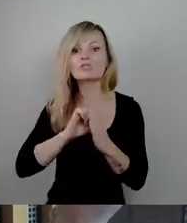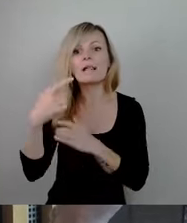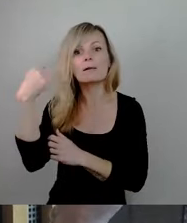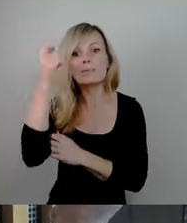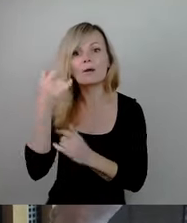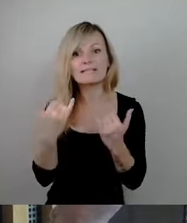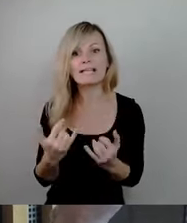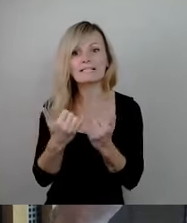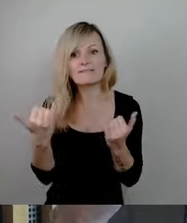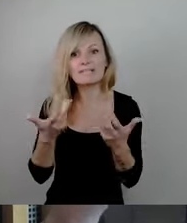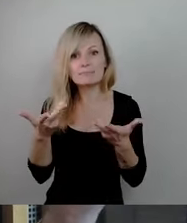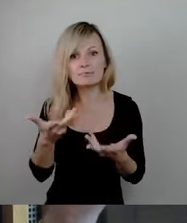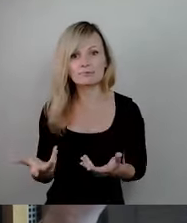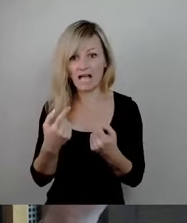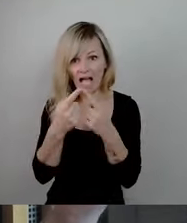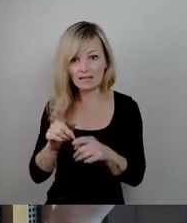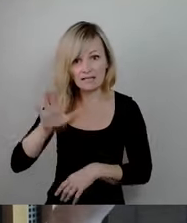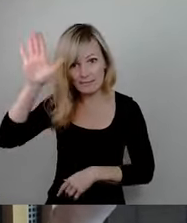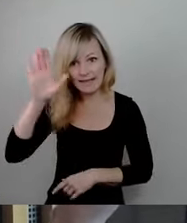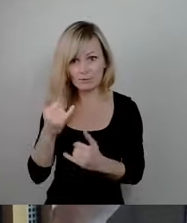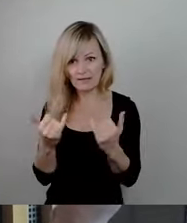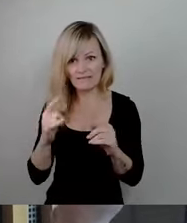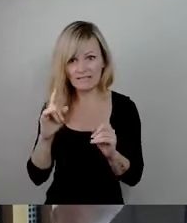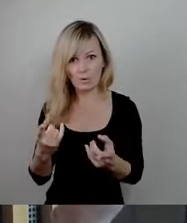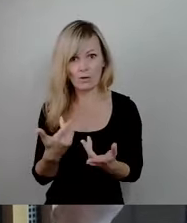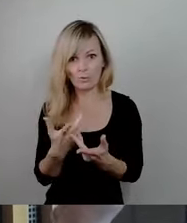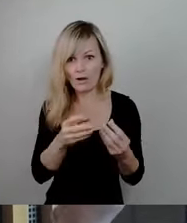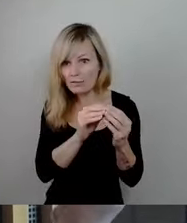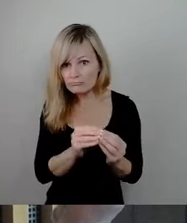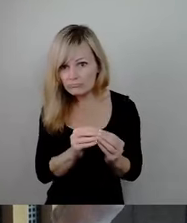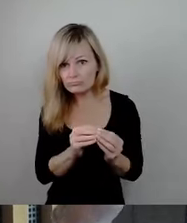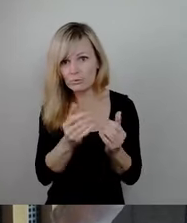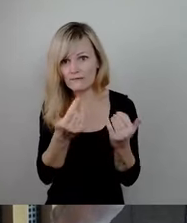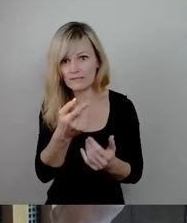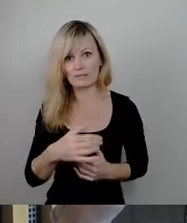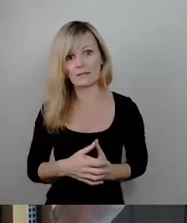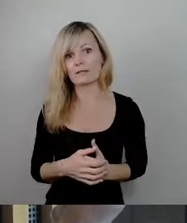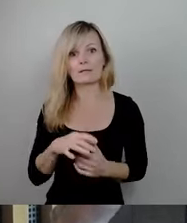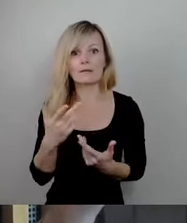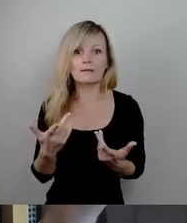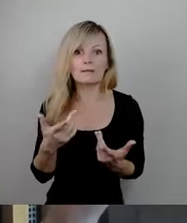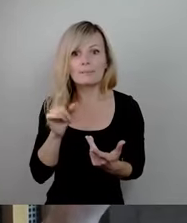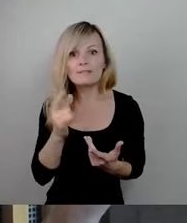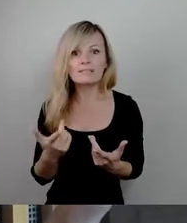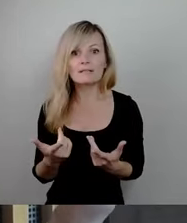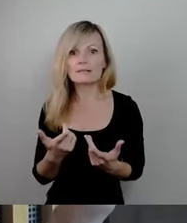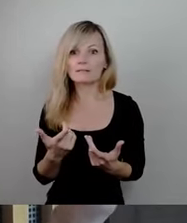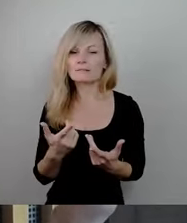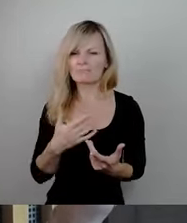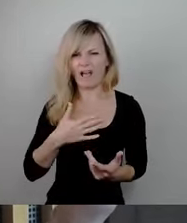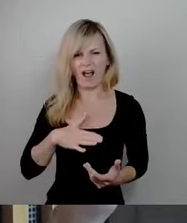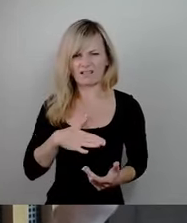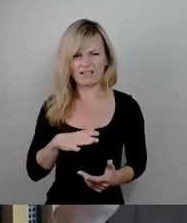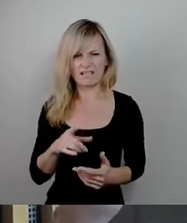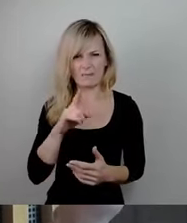jetzt regeln, ob wir das irgendwie anders melden oder so, oder ob das geklärt wird. Aber ich finde es ein bisschen unangenehm, wenn wir